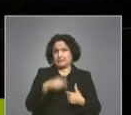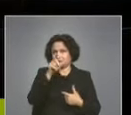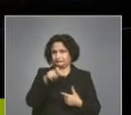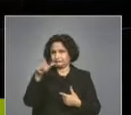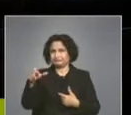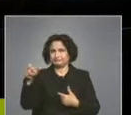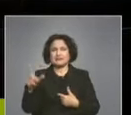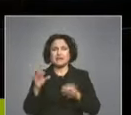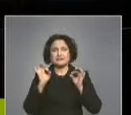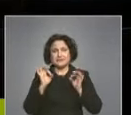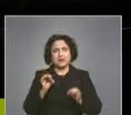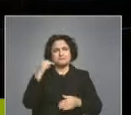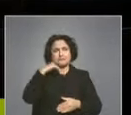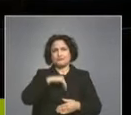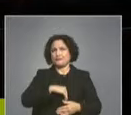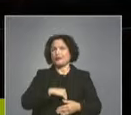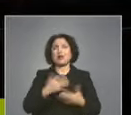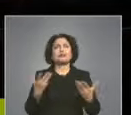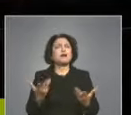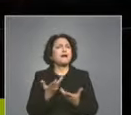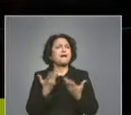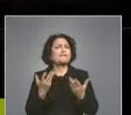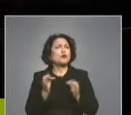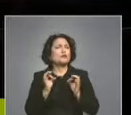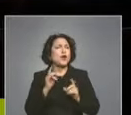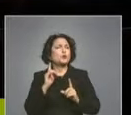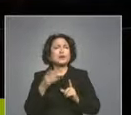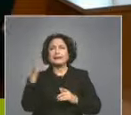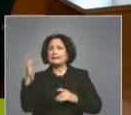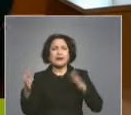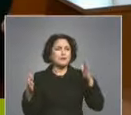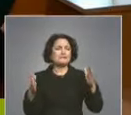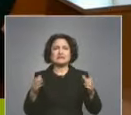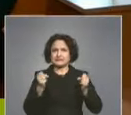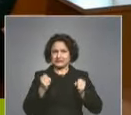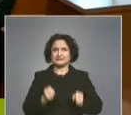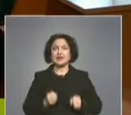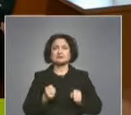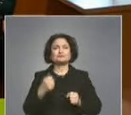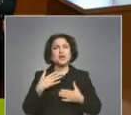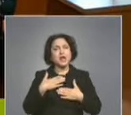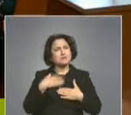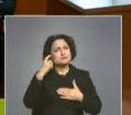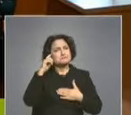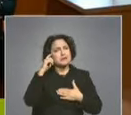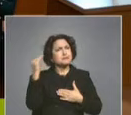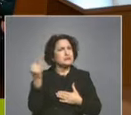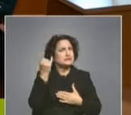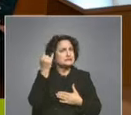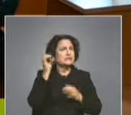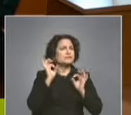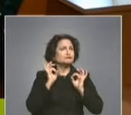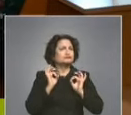степен наистина морал. Какво е? От коя страна трябва да застанеш? Смятам, че инициативата е полезна и